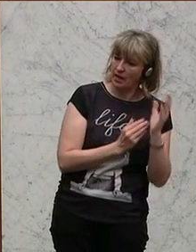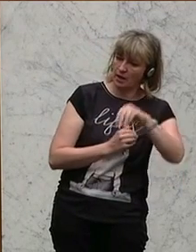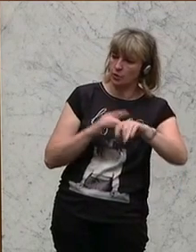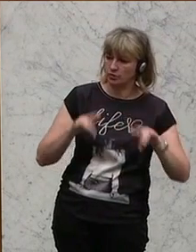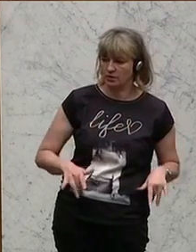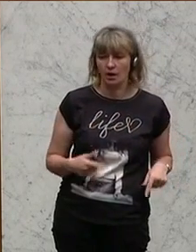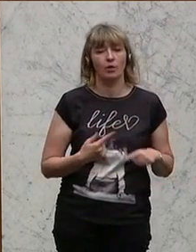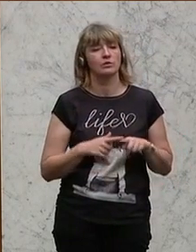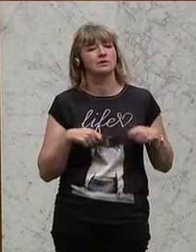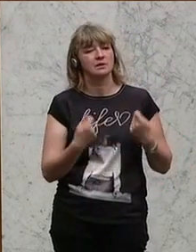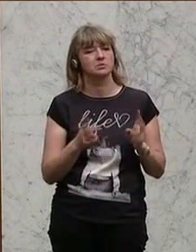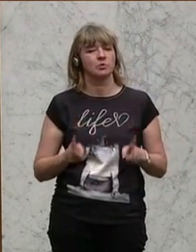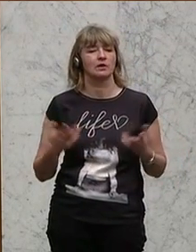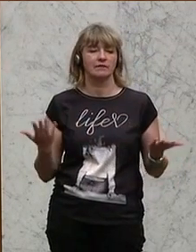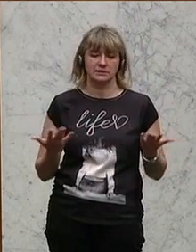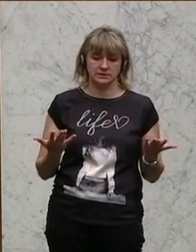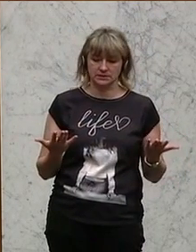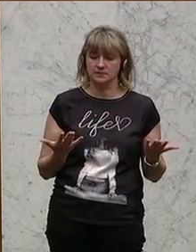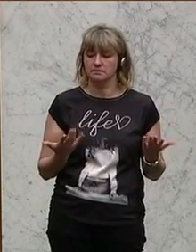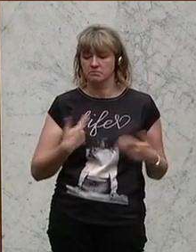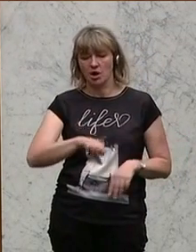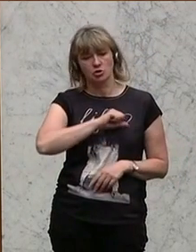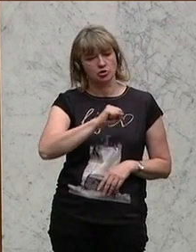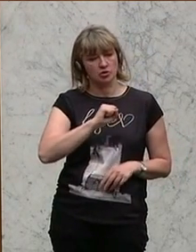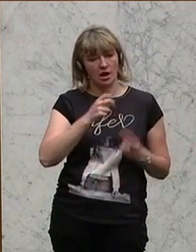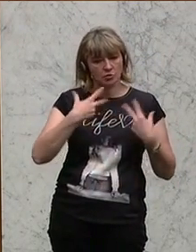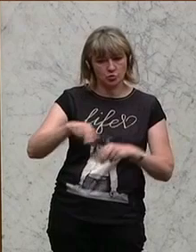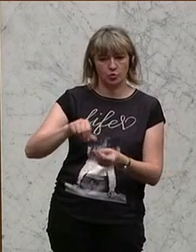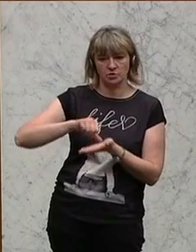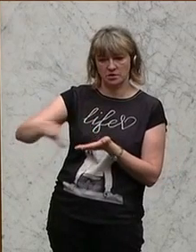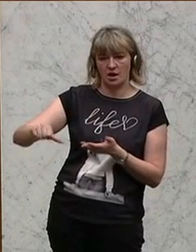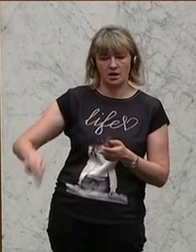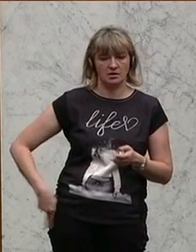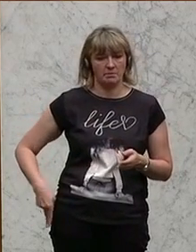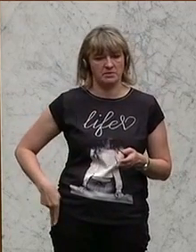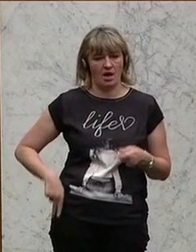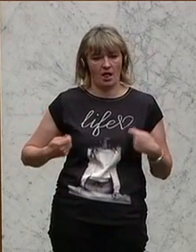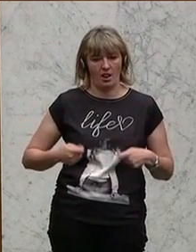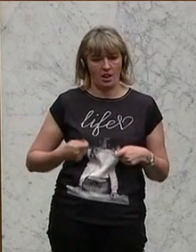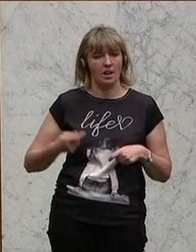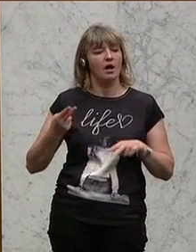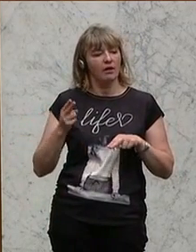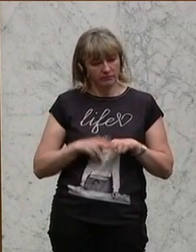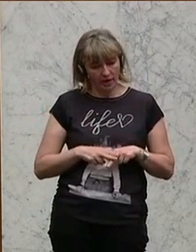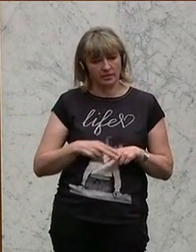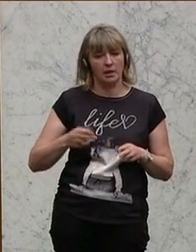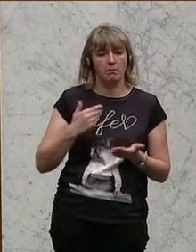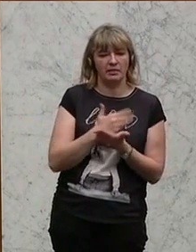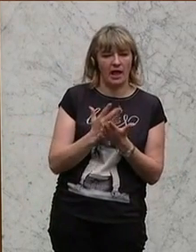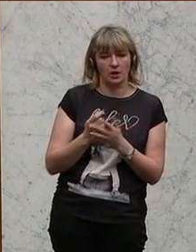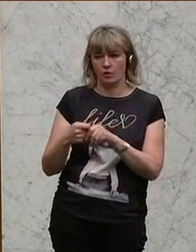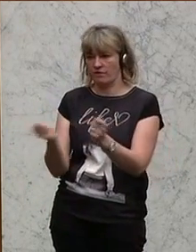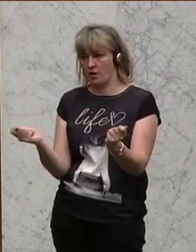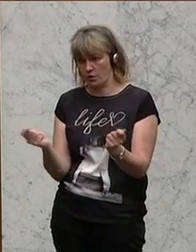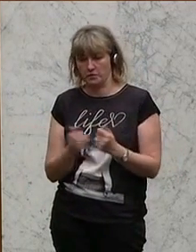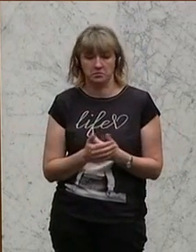ermöglichen auch andererseits eine rasche Rückzahlung des Kapitals nach einer Beteiligungsveräußerung. Diese